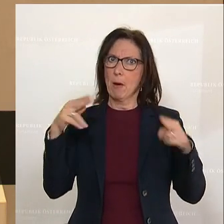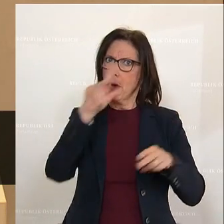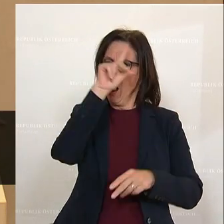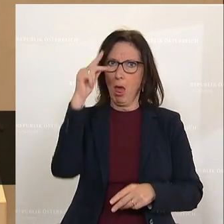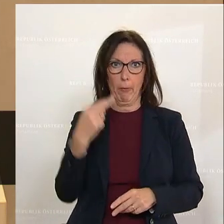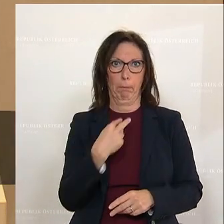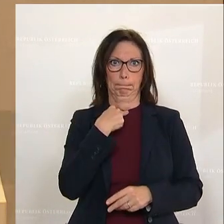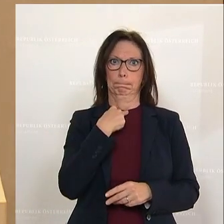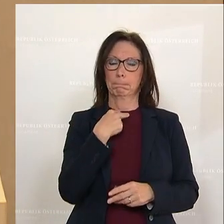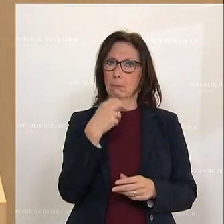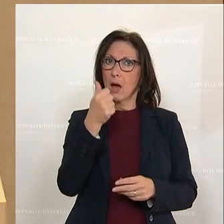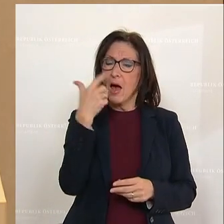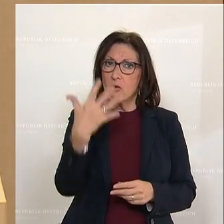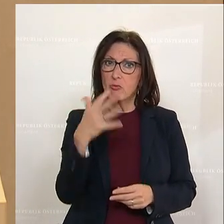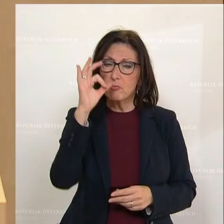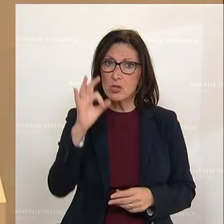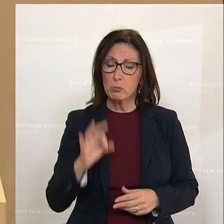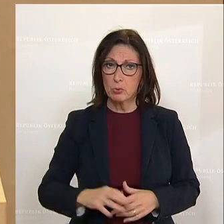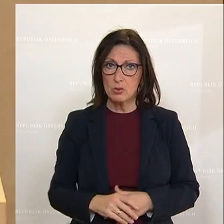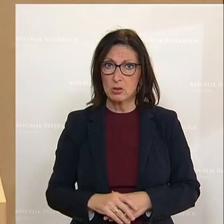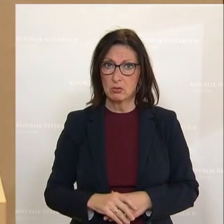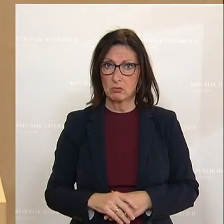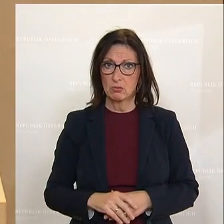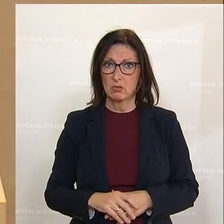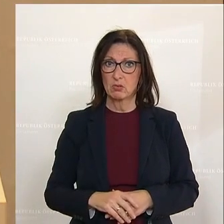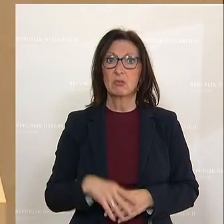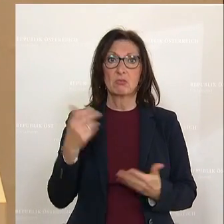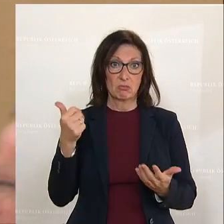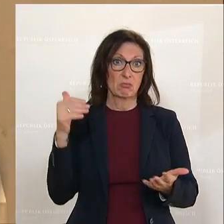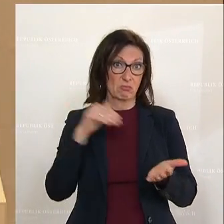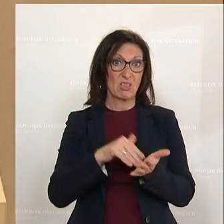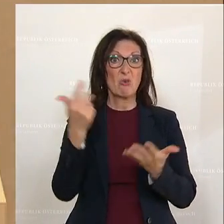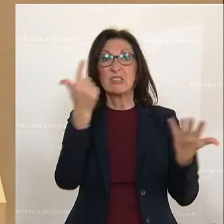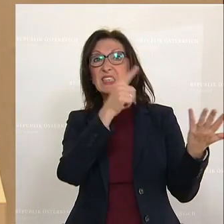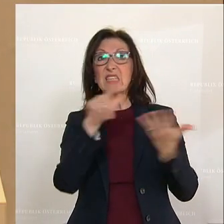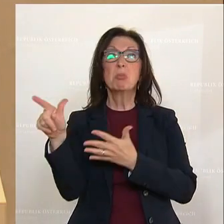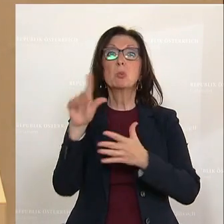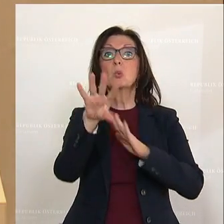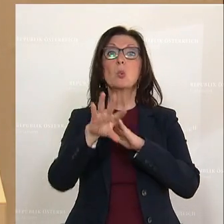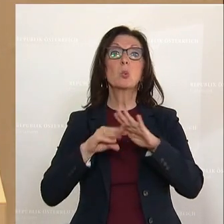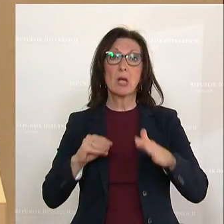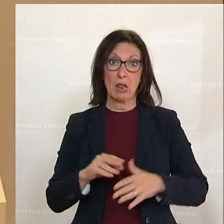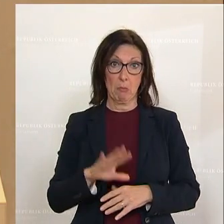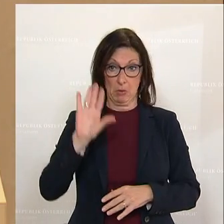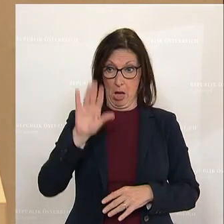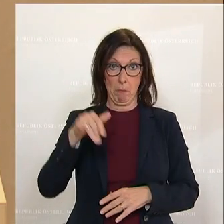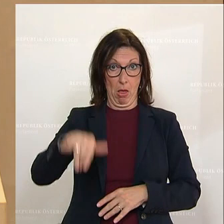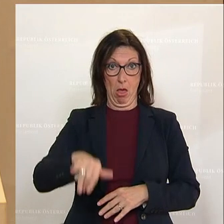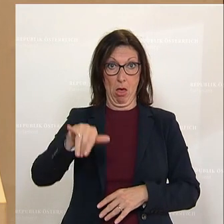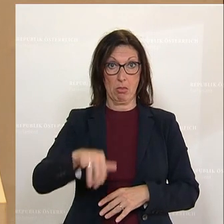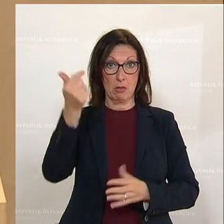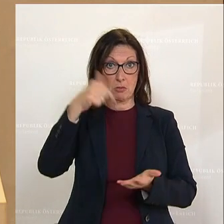51 Prozent, nicht weniger als 1.700 Unternehmen, sind seit Januar